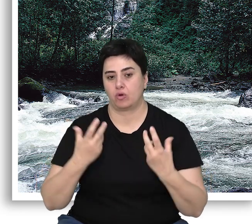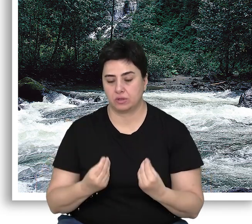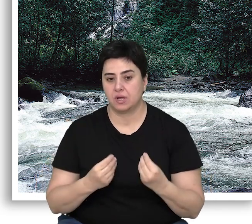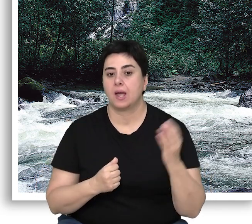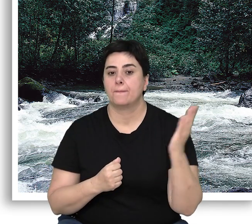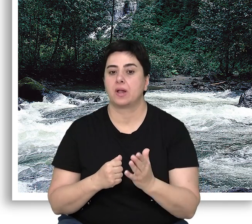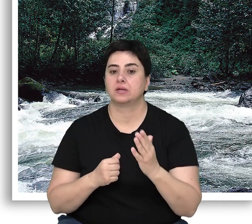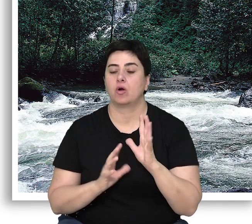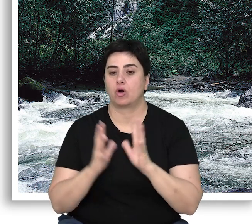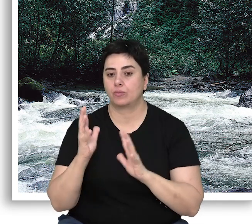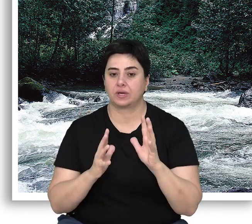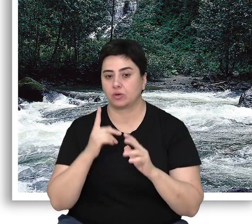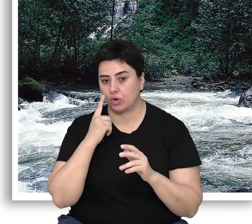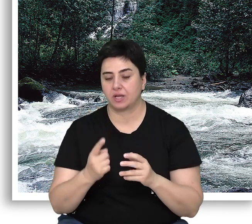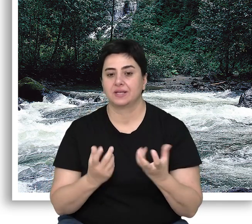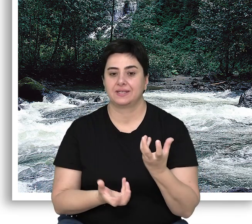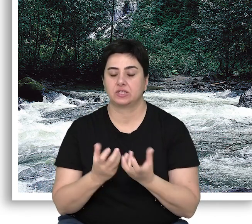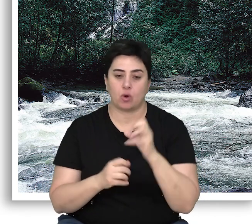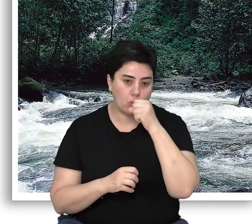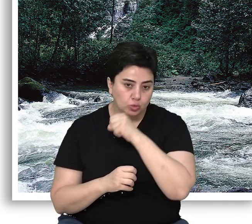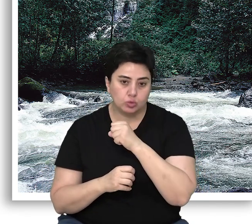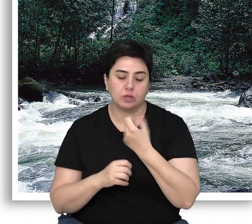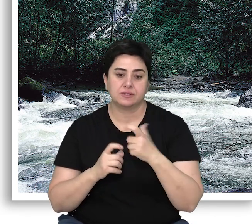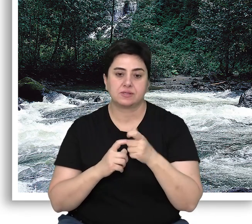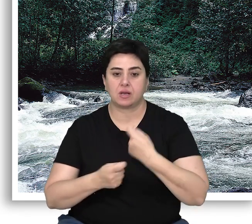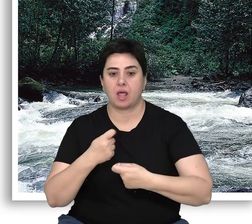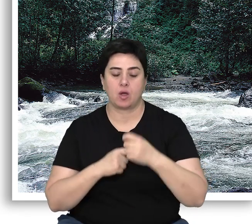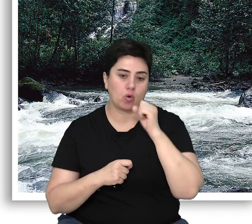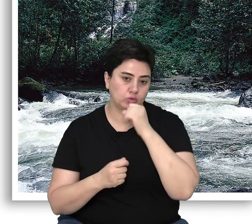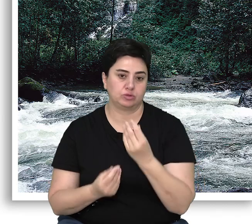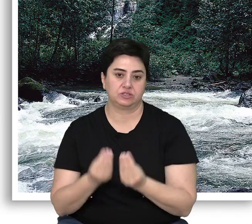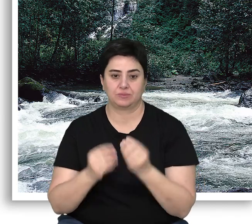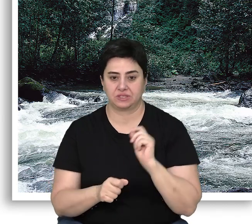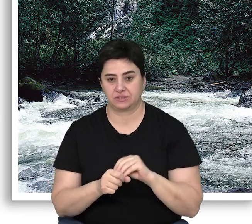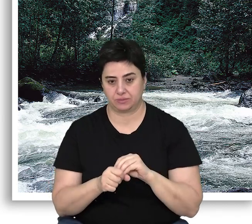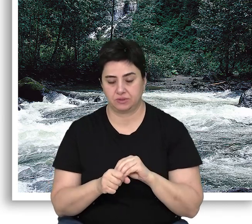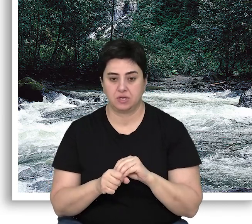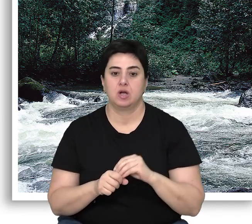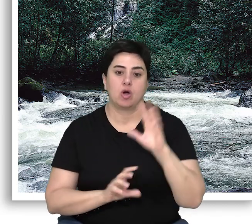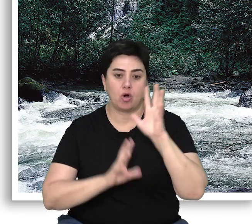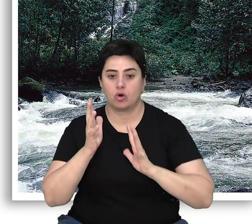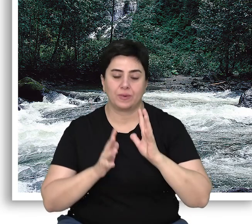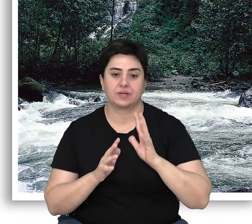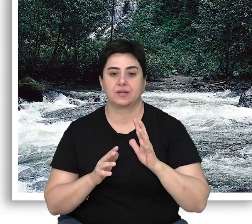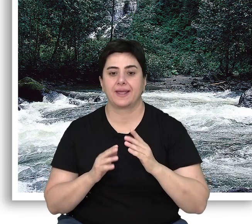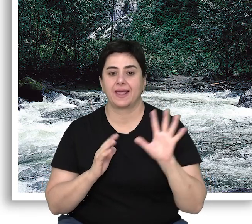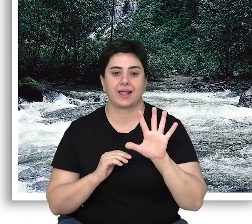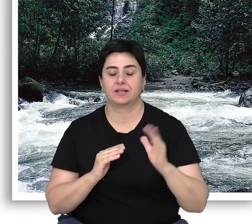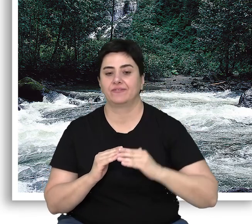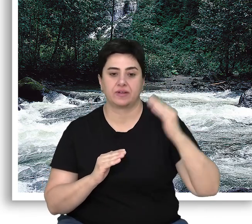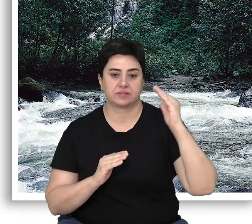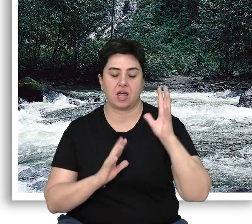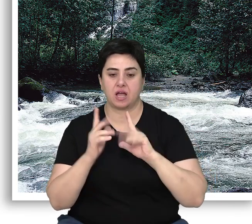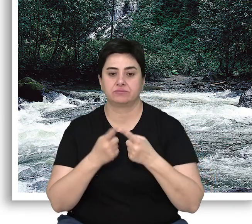Baltalık ormanlardan özellikle yakacak odun ve sanayi odun üretilir. Ormanlarımızda ellinin üzerinde